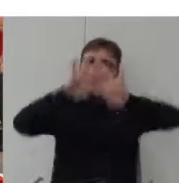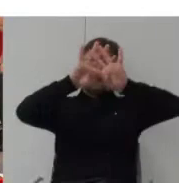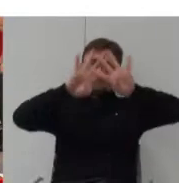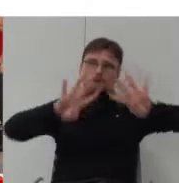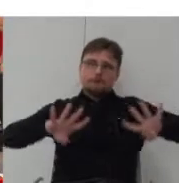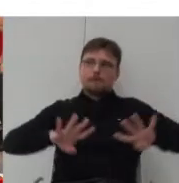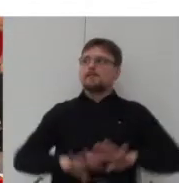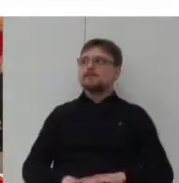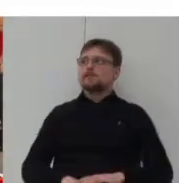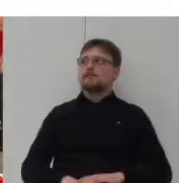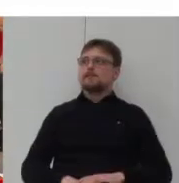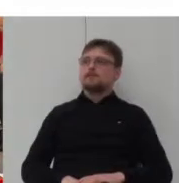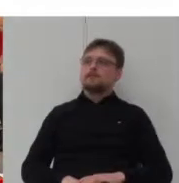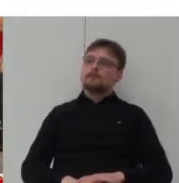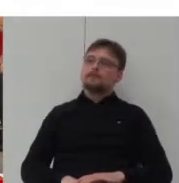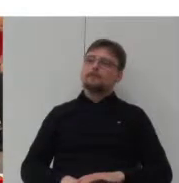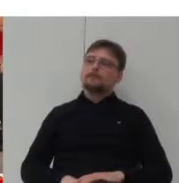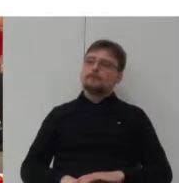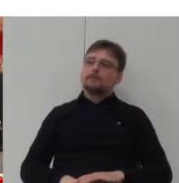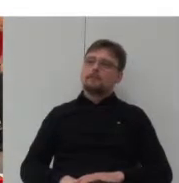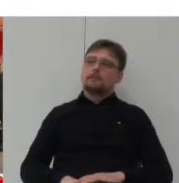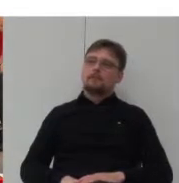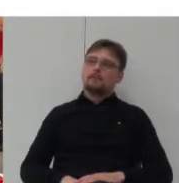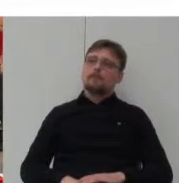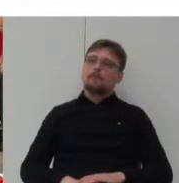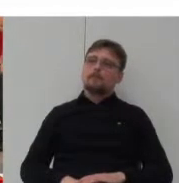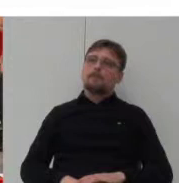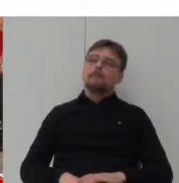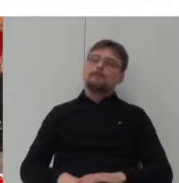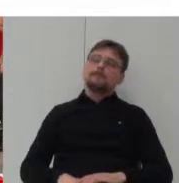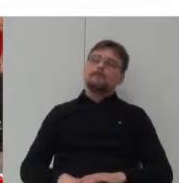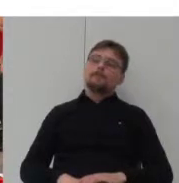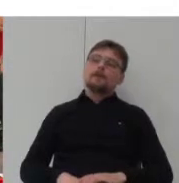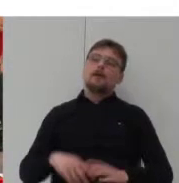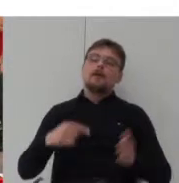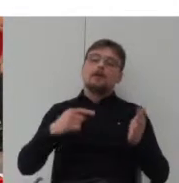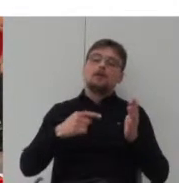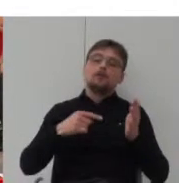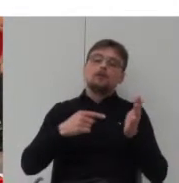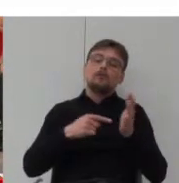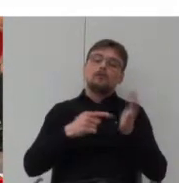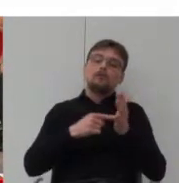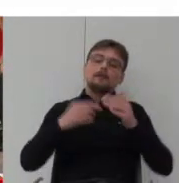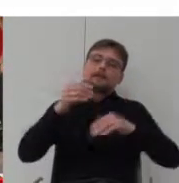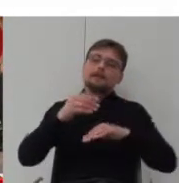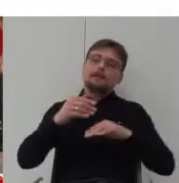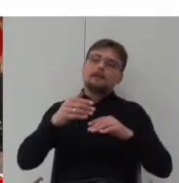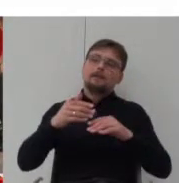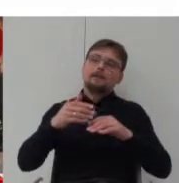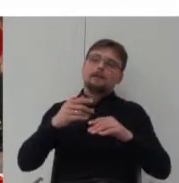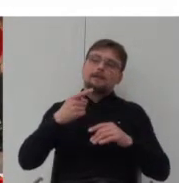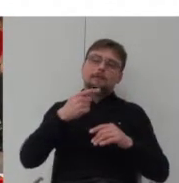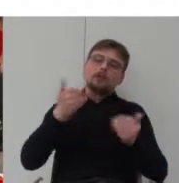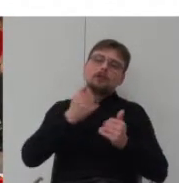właśnie na granicze z tą zabudową kwartałową przedmieścia ławskiego. Może tutaj nie do końca wyraźnie widać,